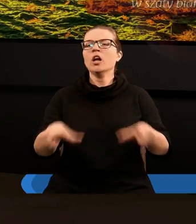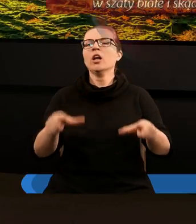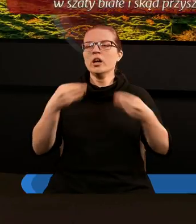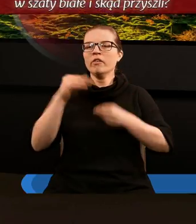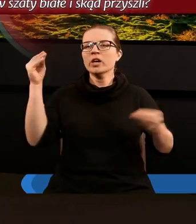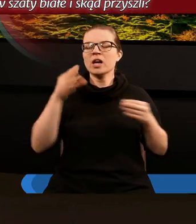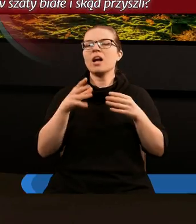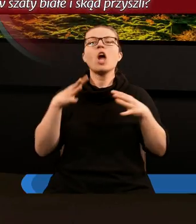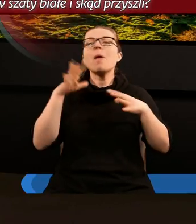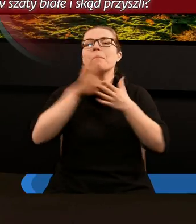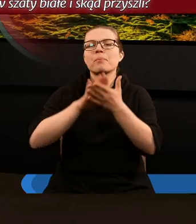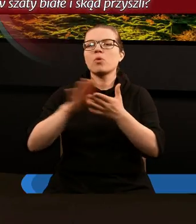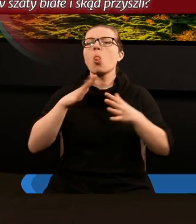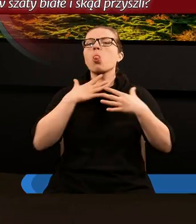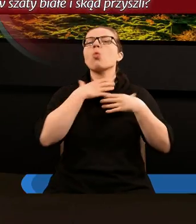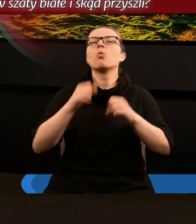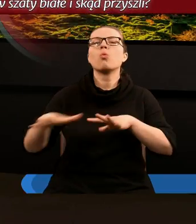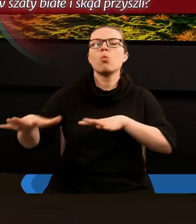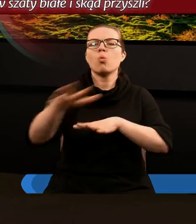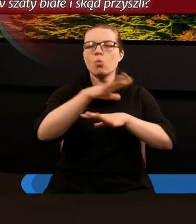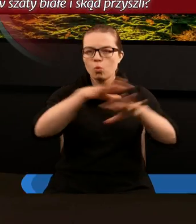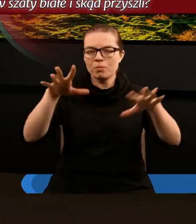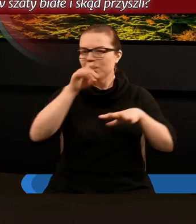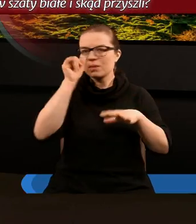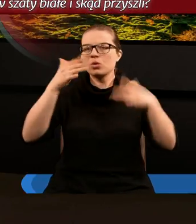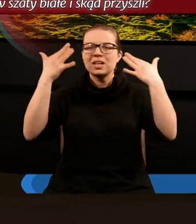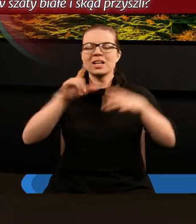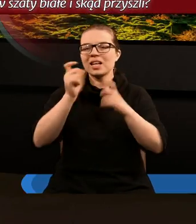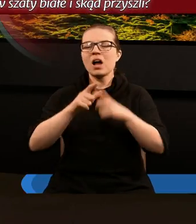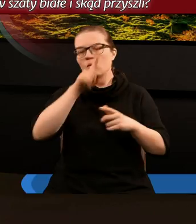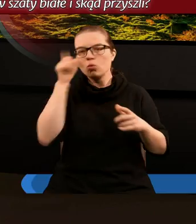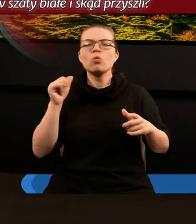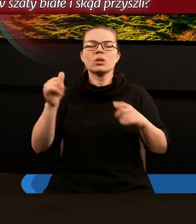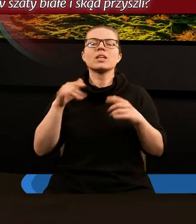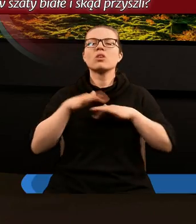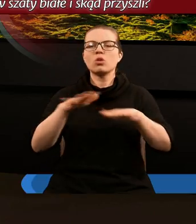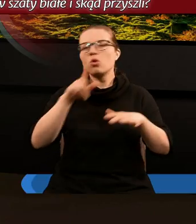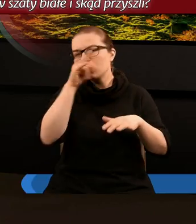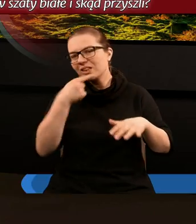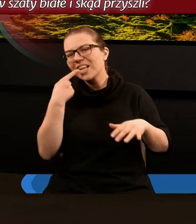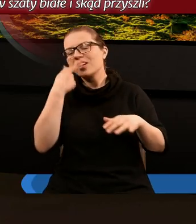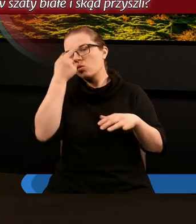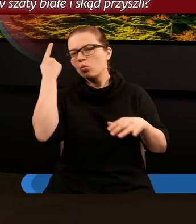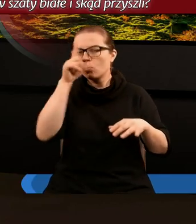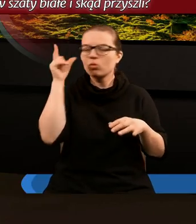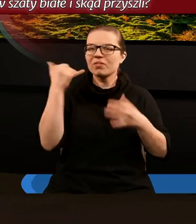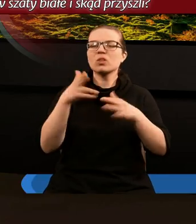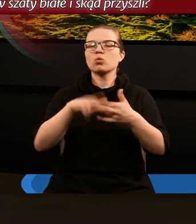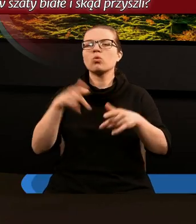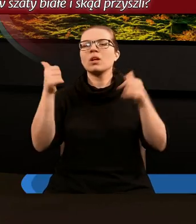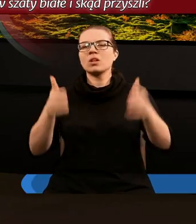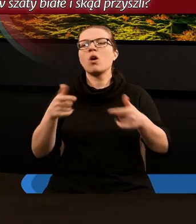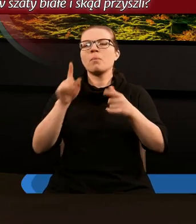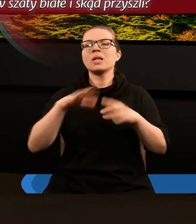tłum, którego nikt nie mógł zliczyć z każdego narodu i ze wszystkich plemion i ludów i języków, którzy stali przed